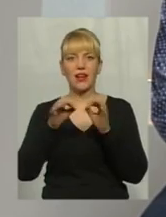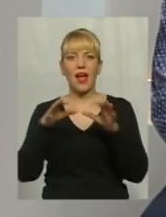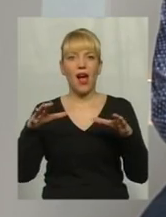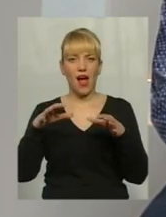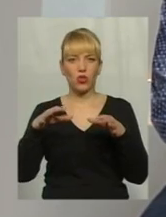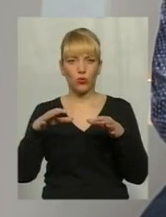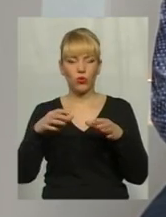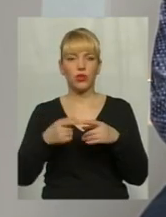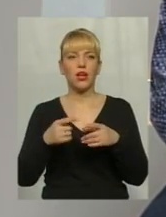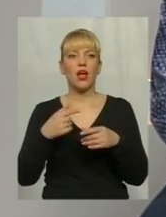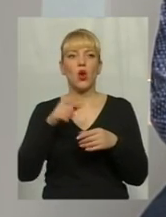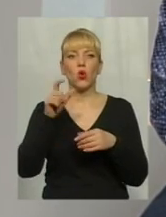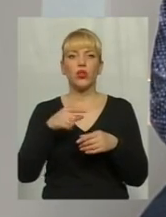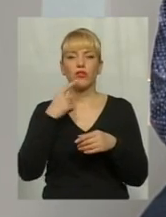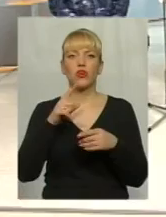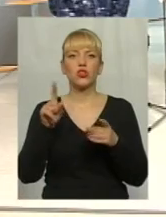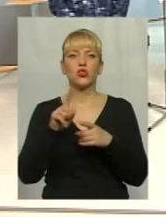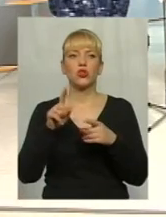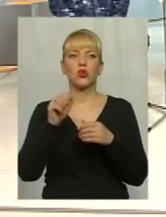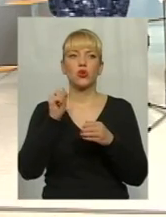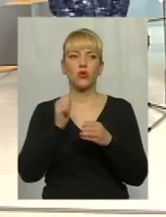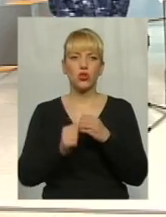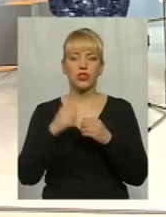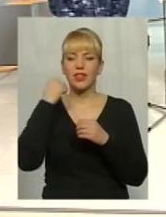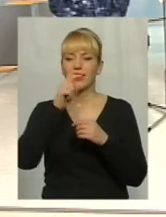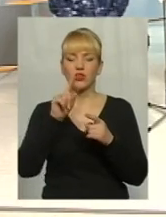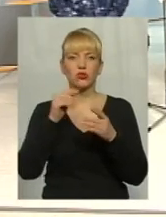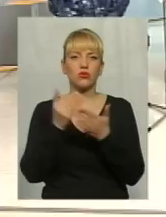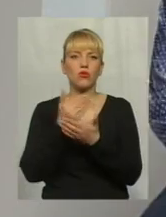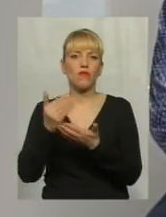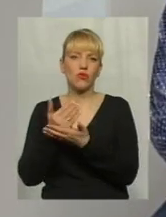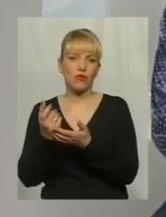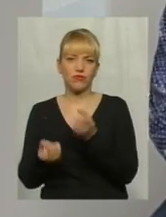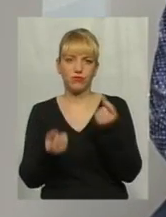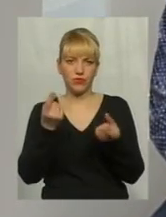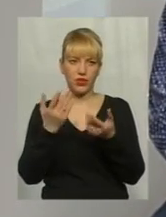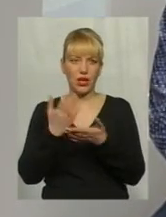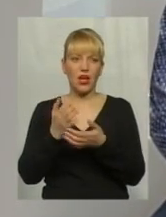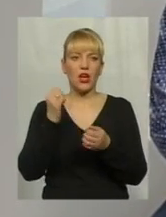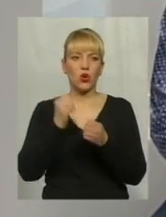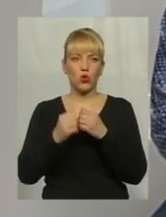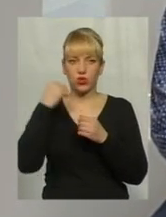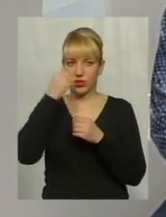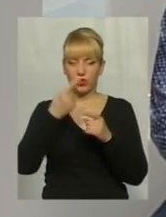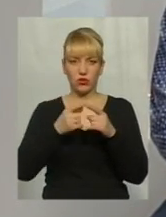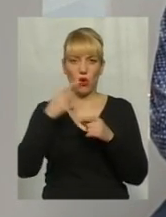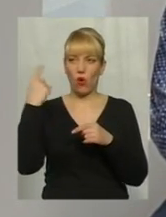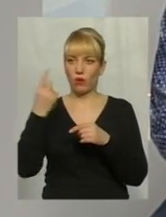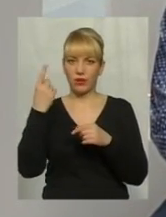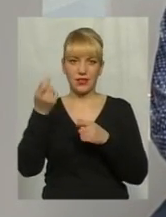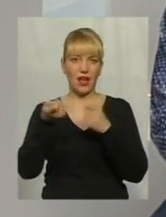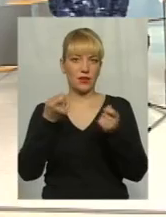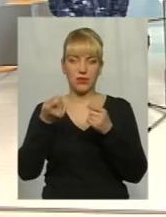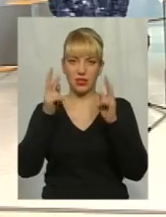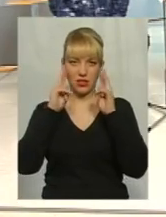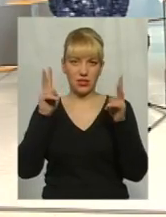працює з атомом, кожний рік щось атом відкриває нове. Розумієте? І цього наша обласна адміністрація навіть цього не знала. Розумієте, чим це грозить